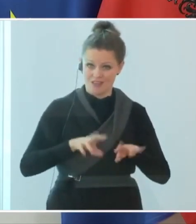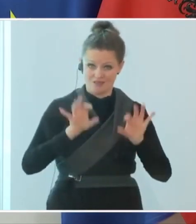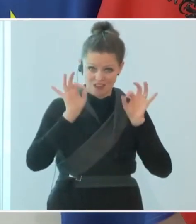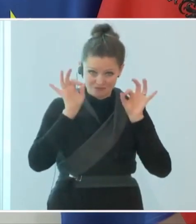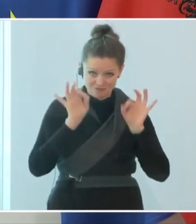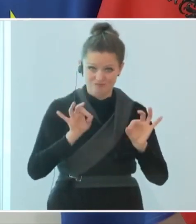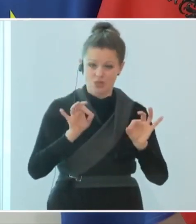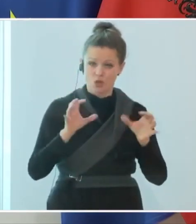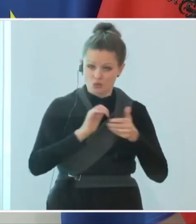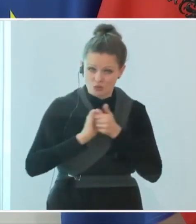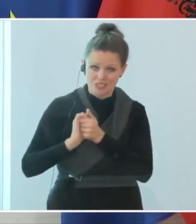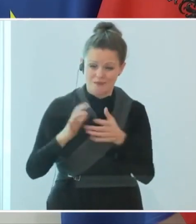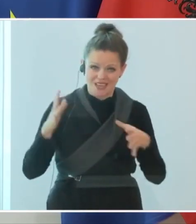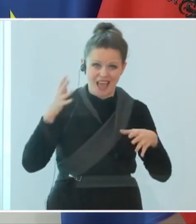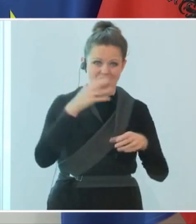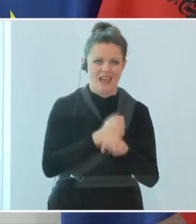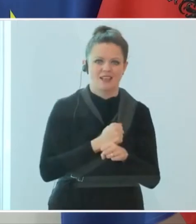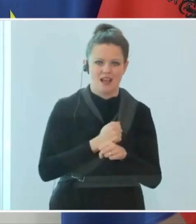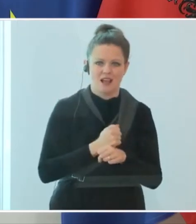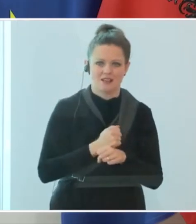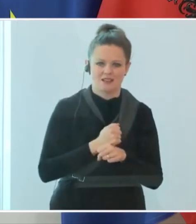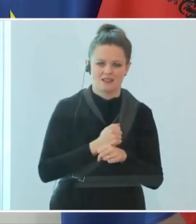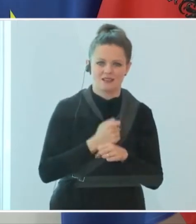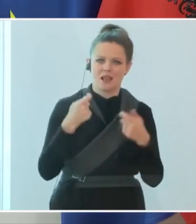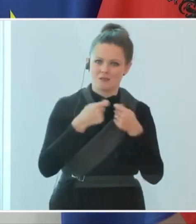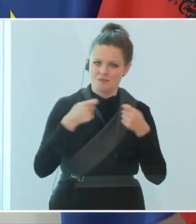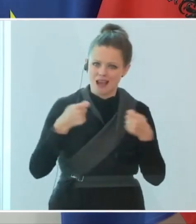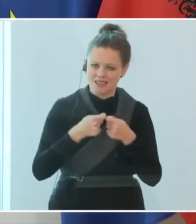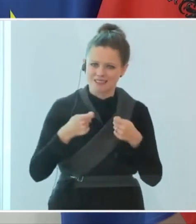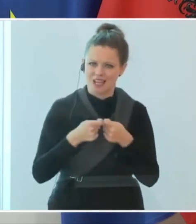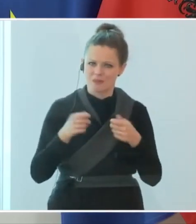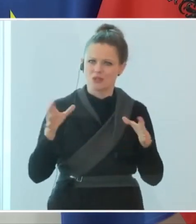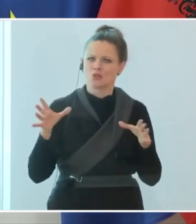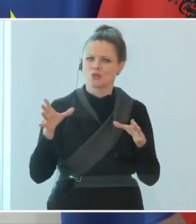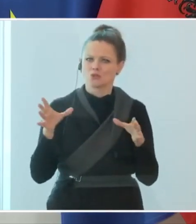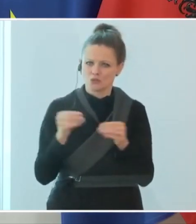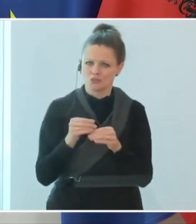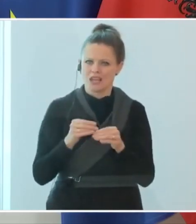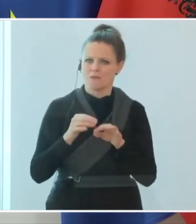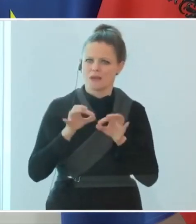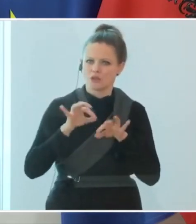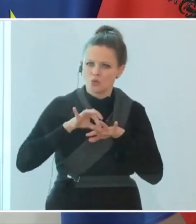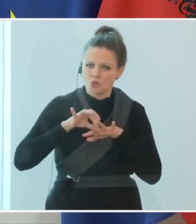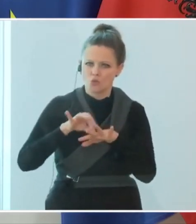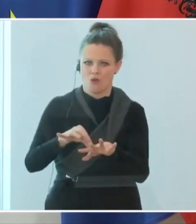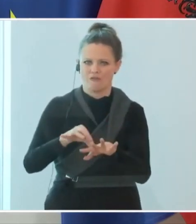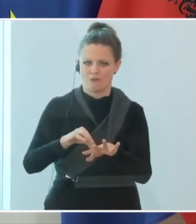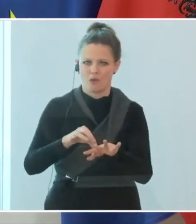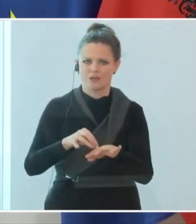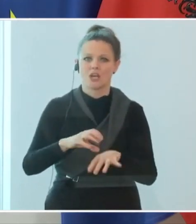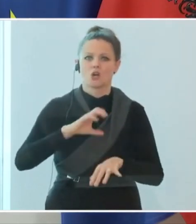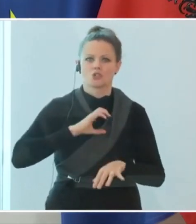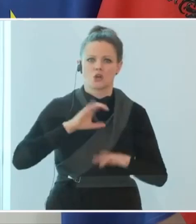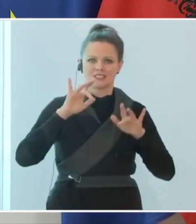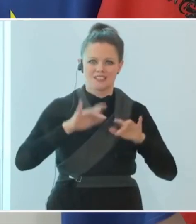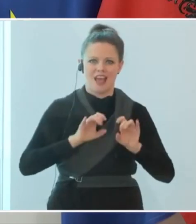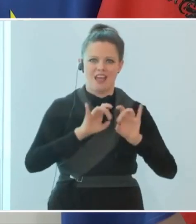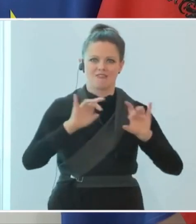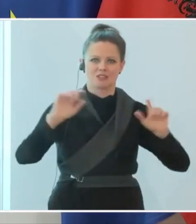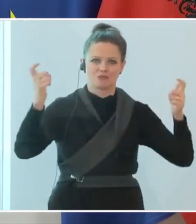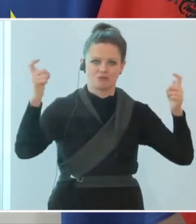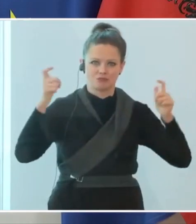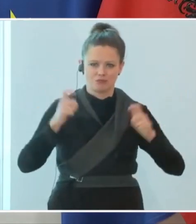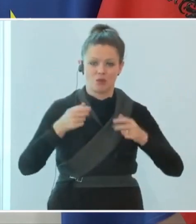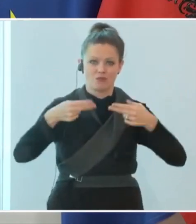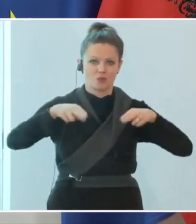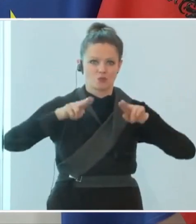halten, dass wenn wir diese Maßnahmen gemeinsam mittragen, eine Chance haben, die Infektionszahlen zu drücken und zur Normalität